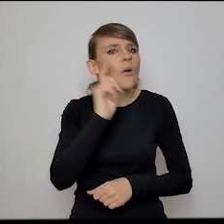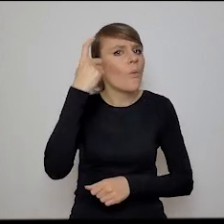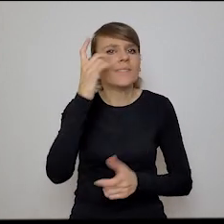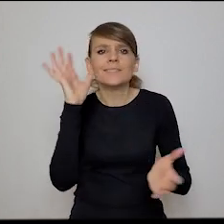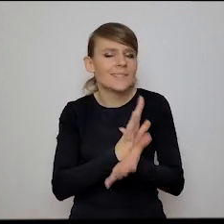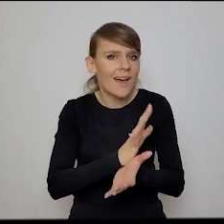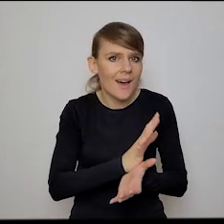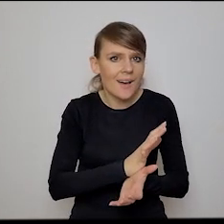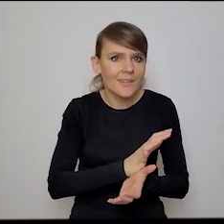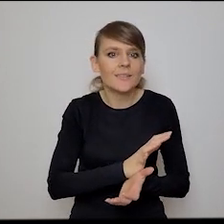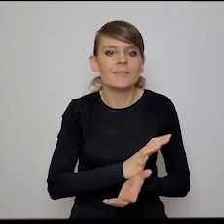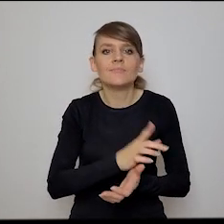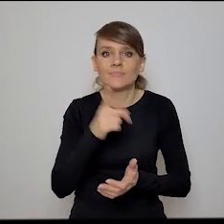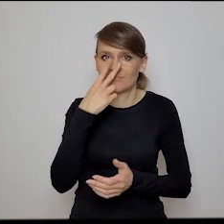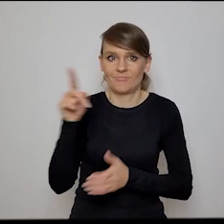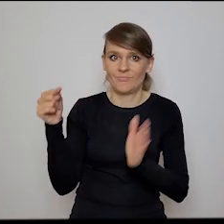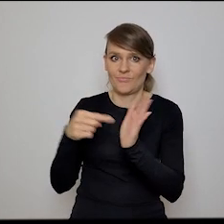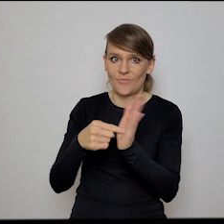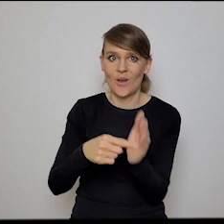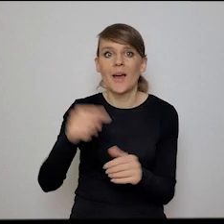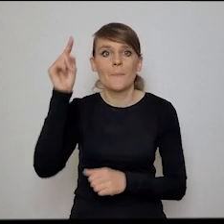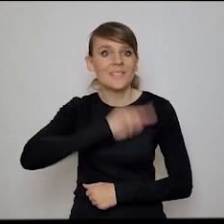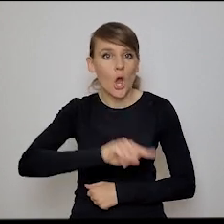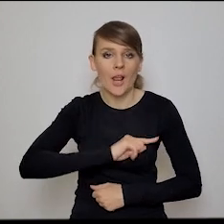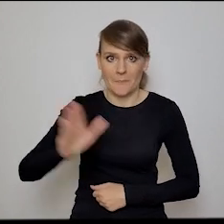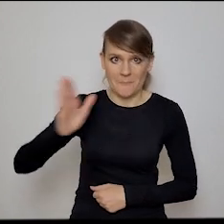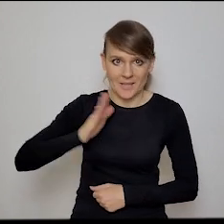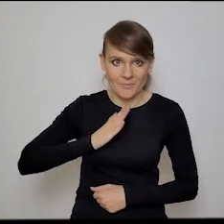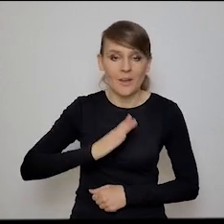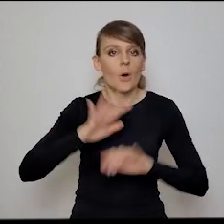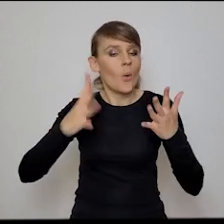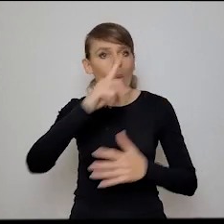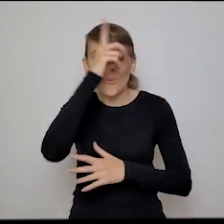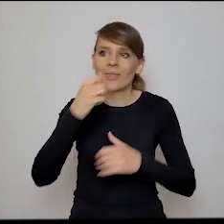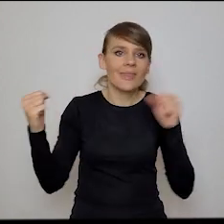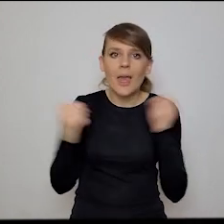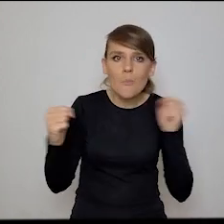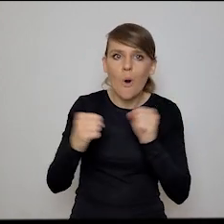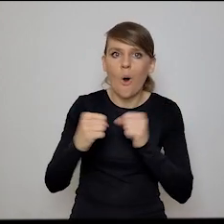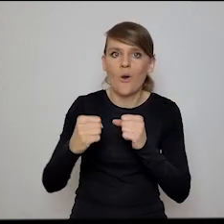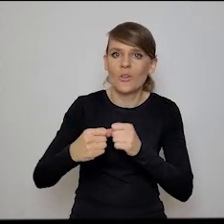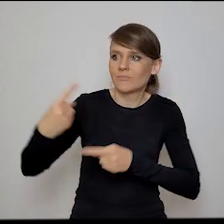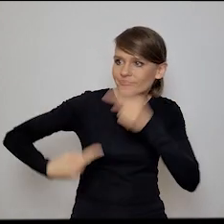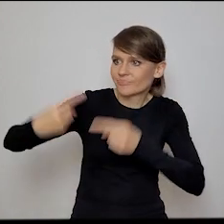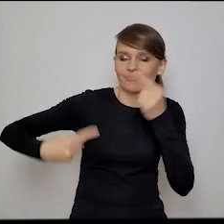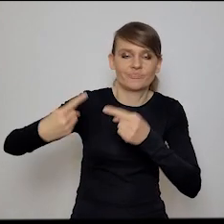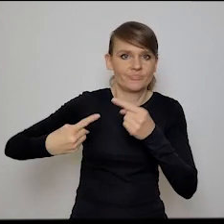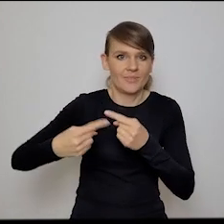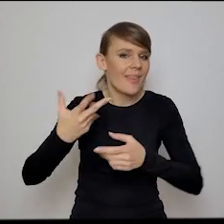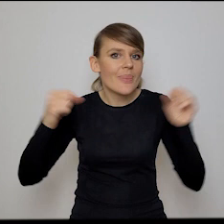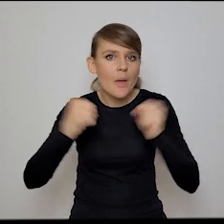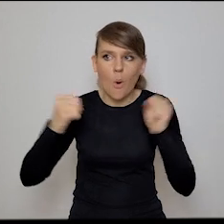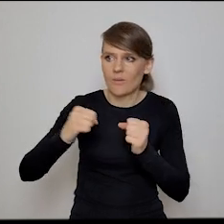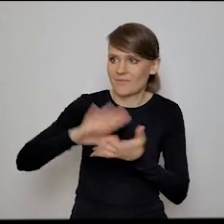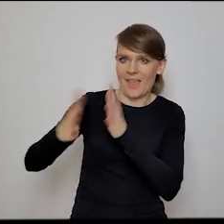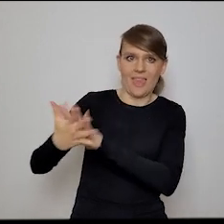to, czyli psychologiczne bezpieczeństwo, czyli że ludzie nie boją się ze sobą wspierać, nie boją